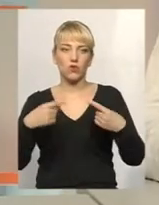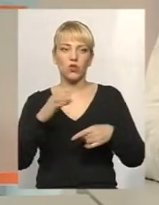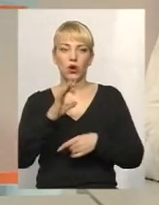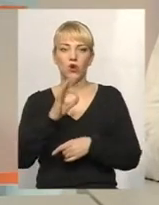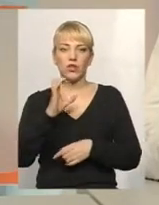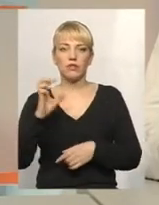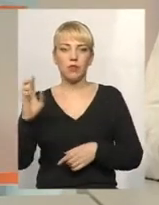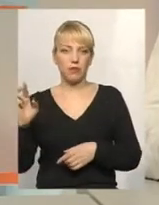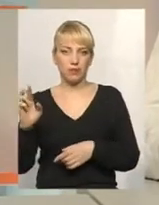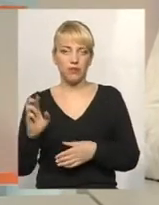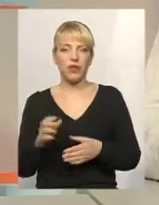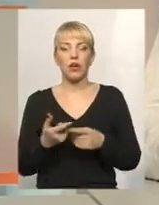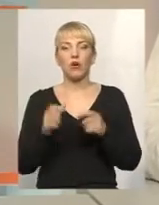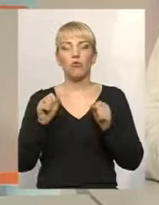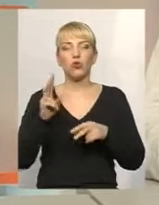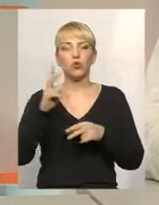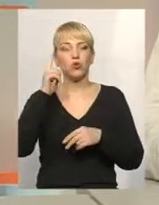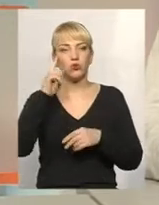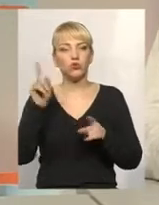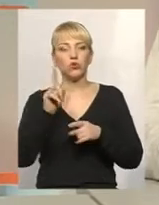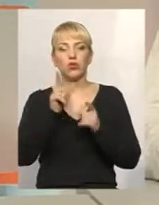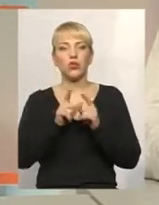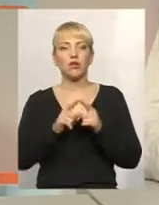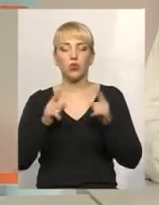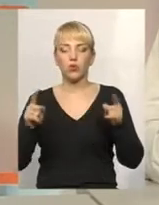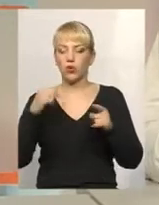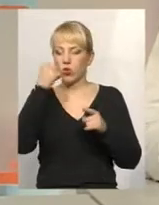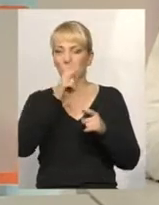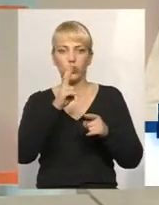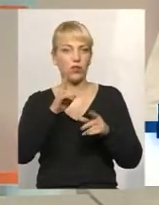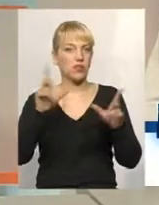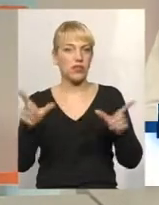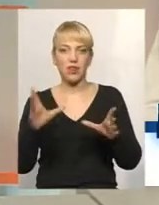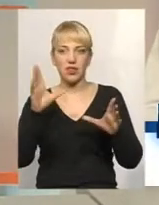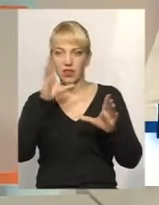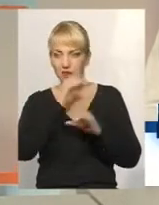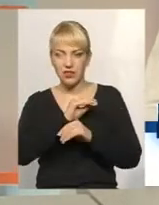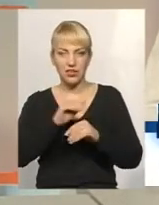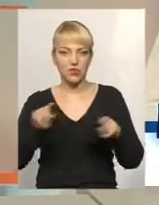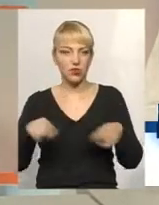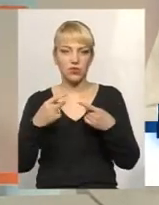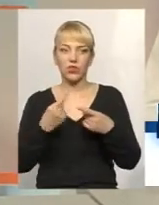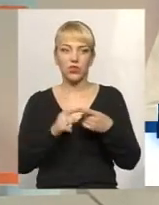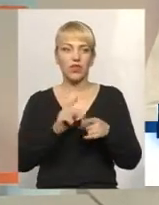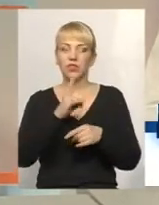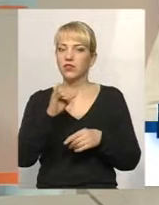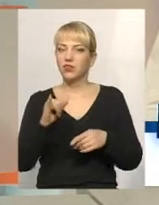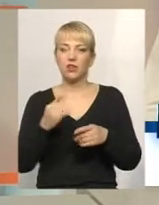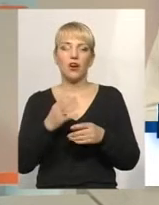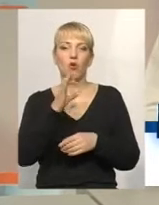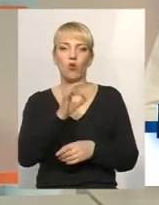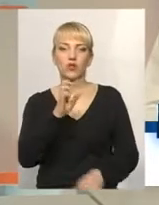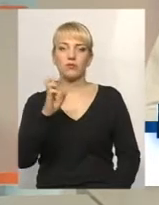хай, ну, можливо, хтось думає, що на протязі року хто не створить, той вже не встигне, да? Ні, такого може ОСББ